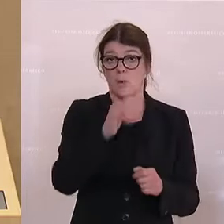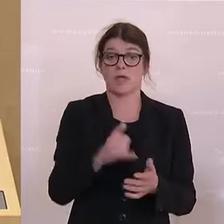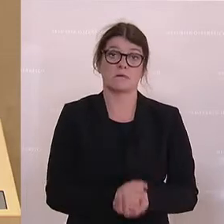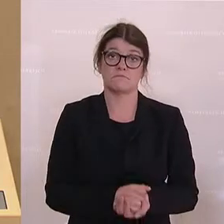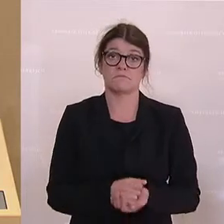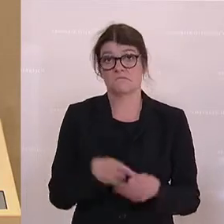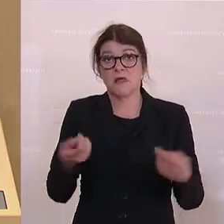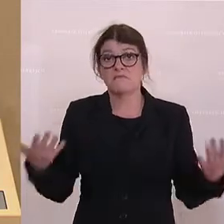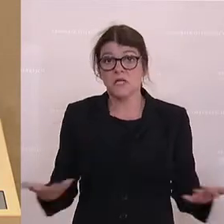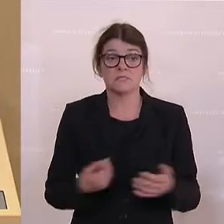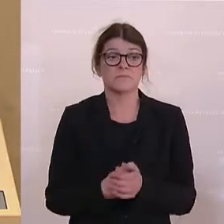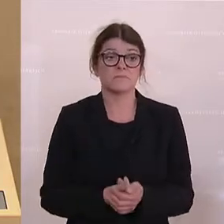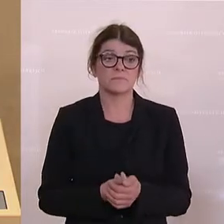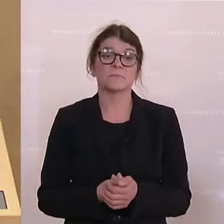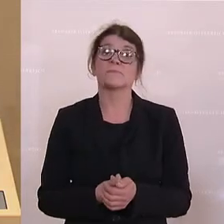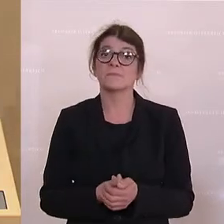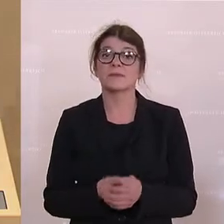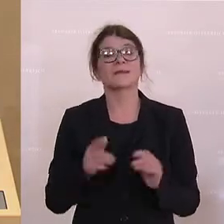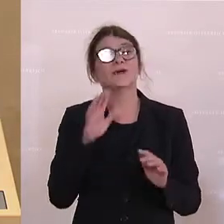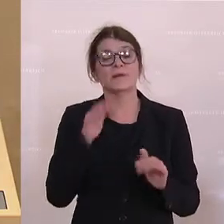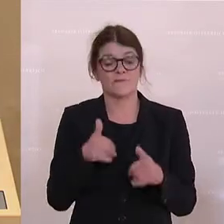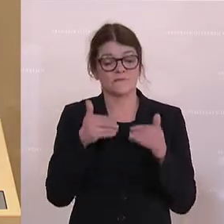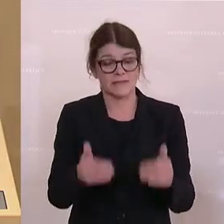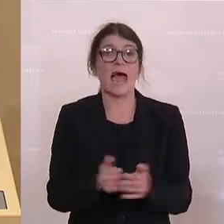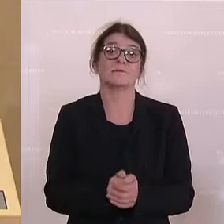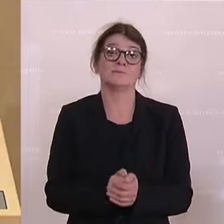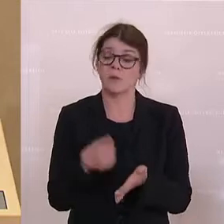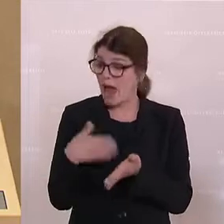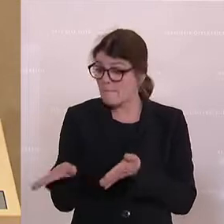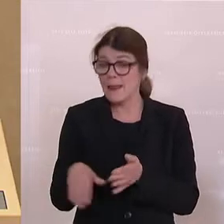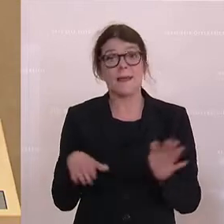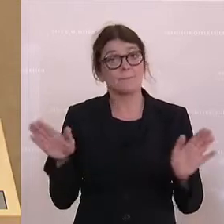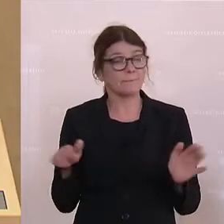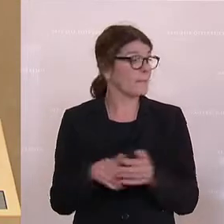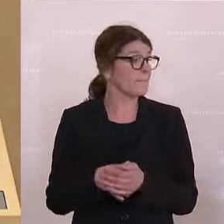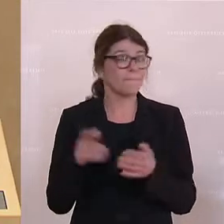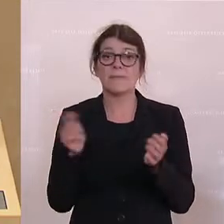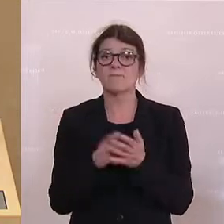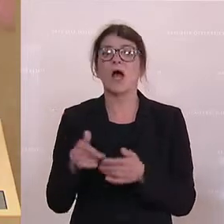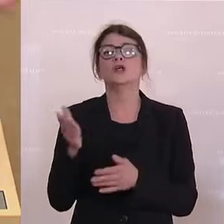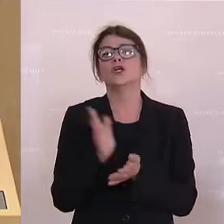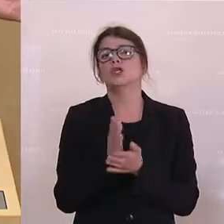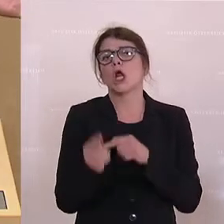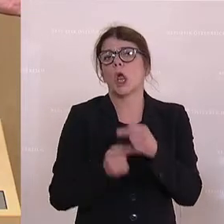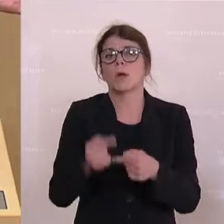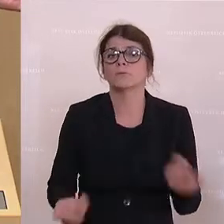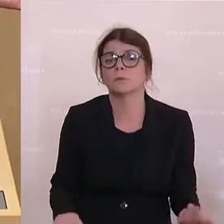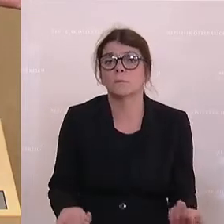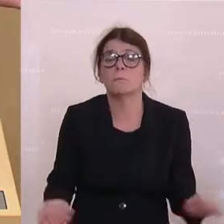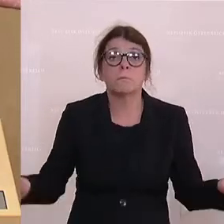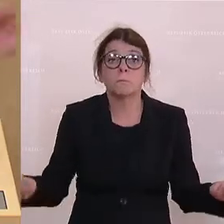Es würde vertagt werden, beziehungsweise abgelehnt, weil es eh schon im Laufen ist.